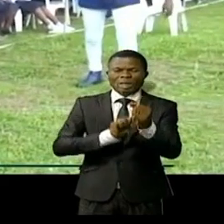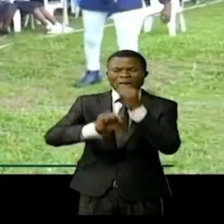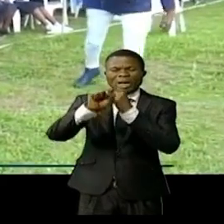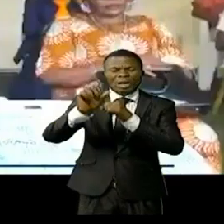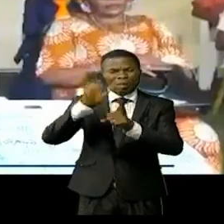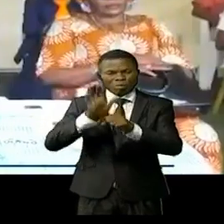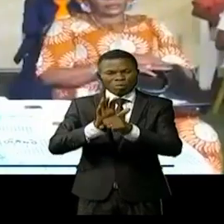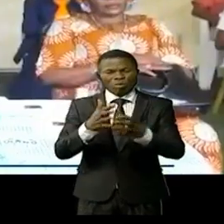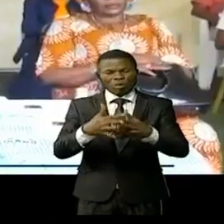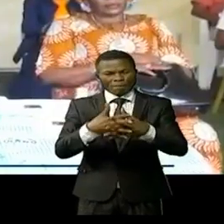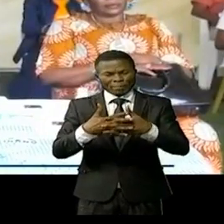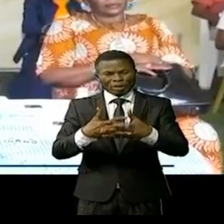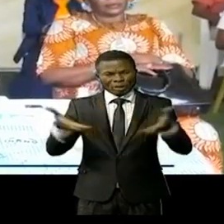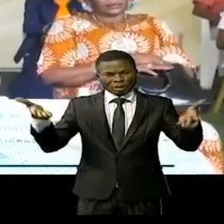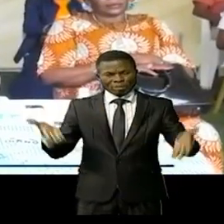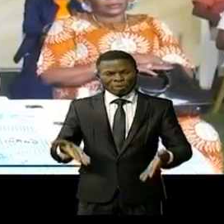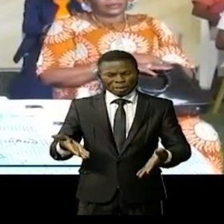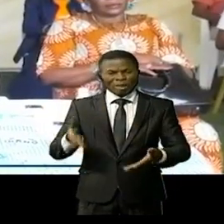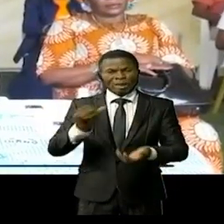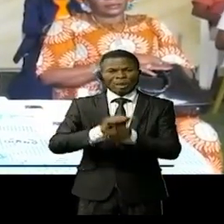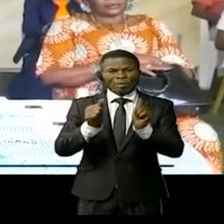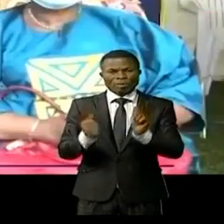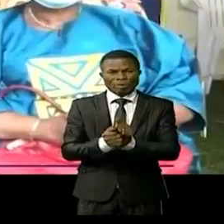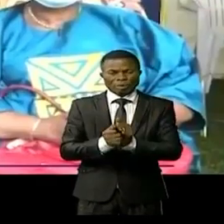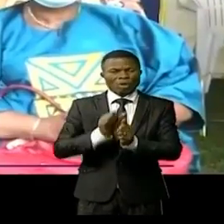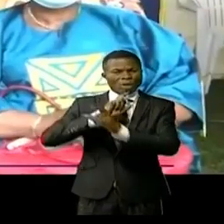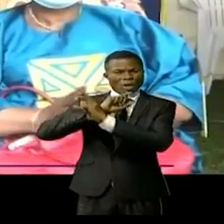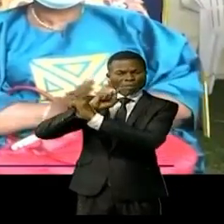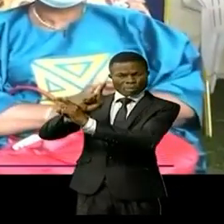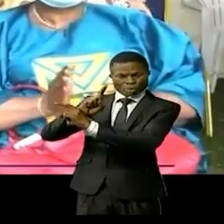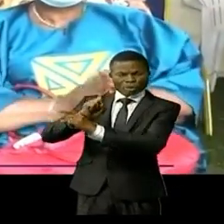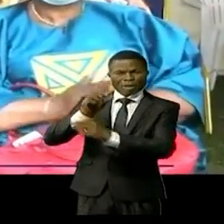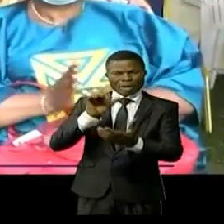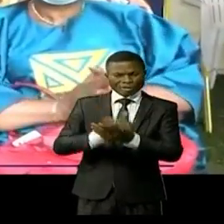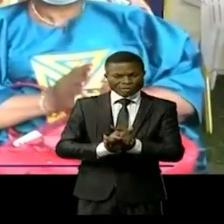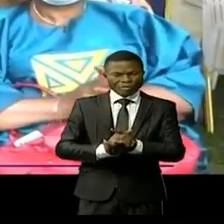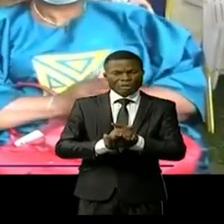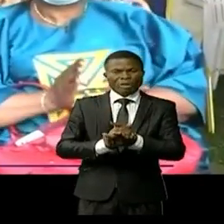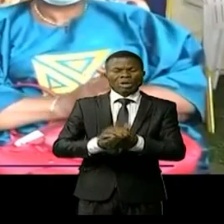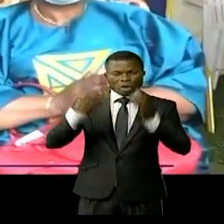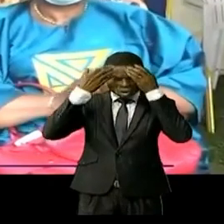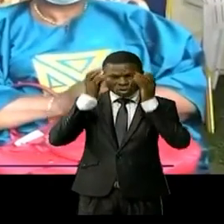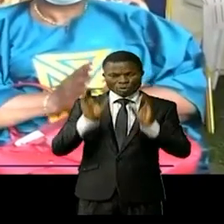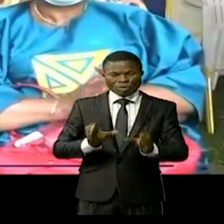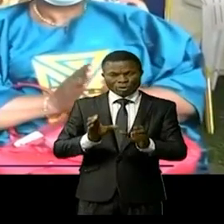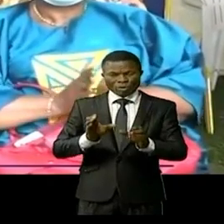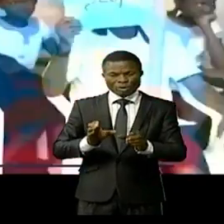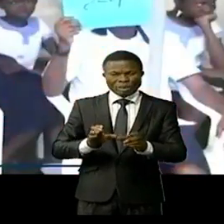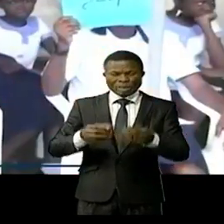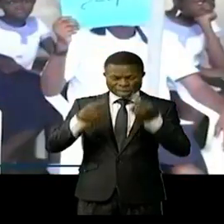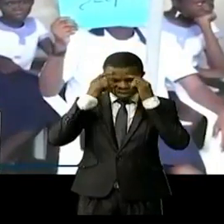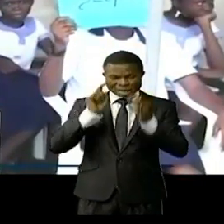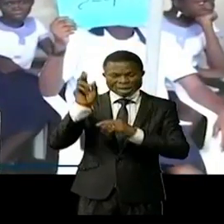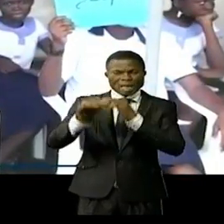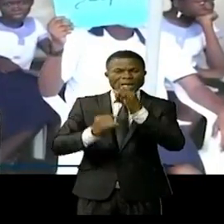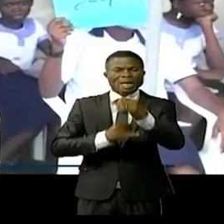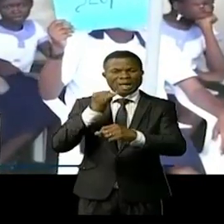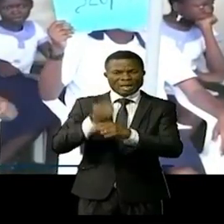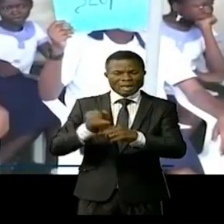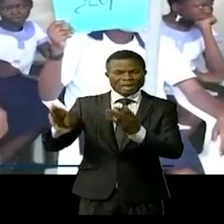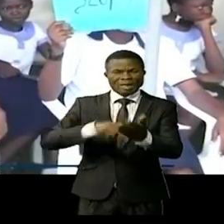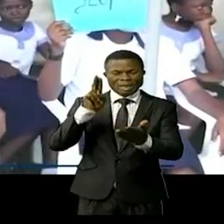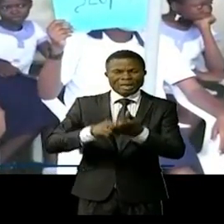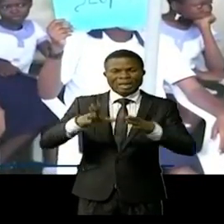instruments existants dans le cadre de la protection de la femme convention et traités internationaux signés et